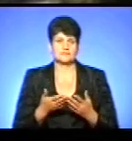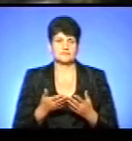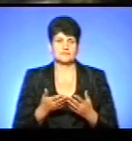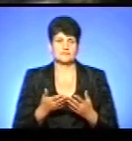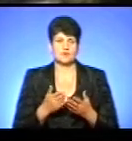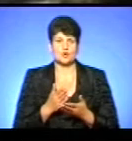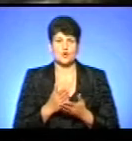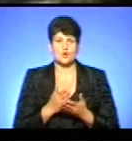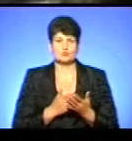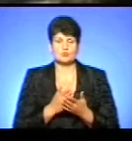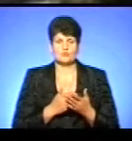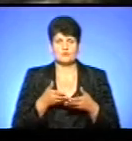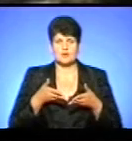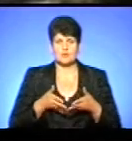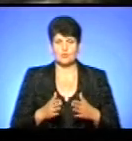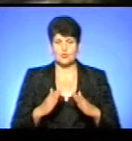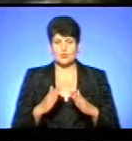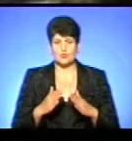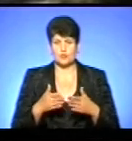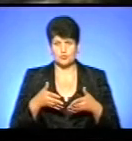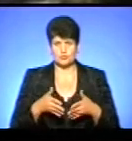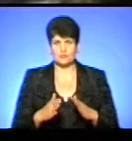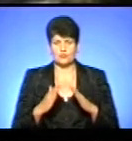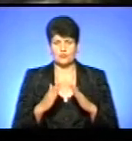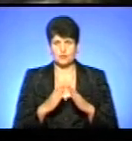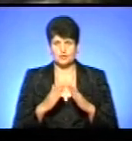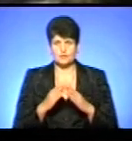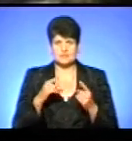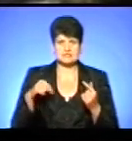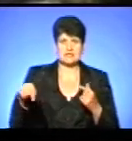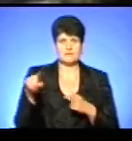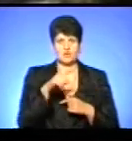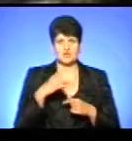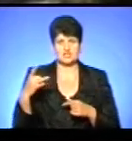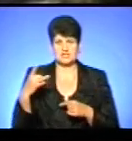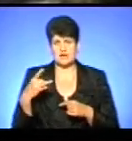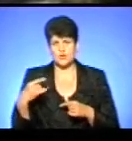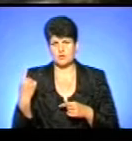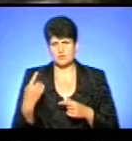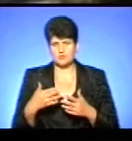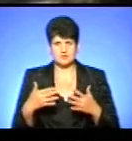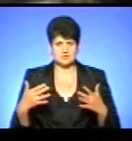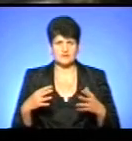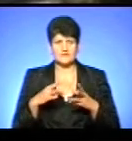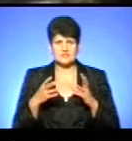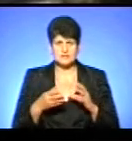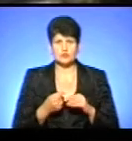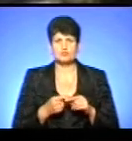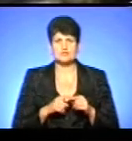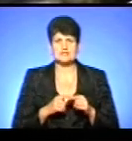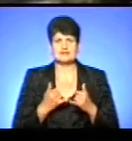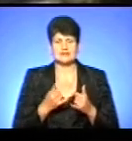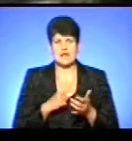обслуговування породіль з навколишніх районів та області і так далі. В цілому це для